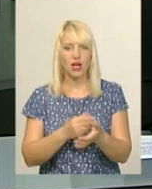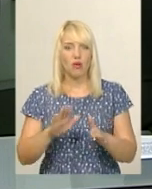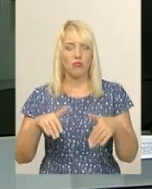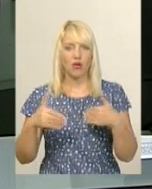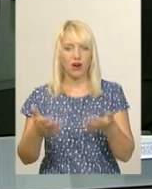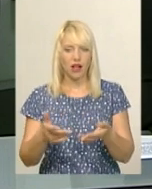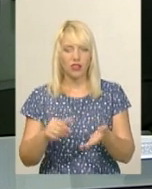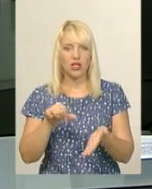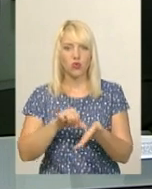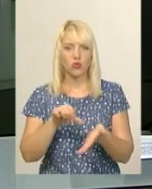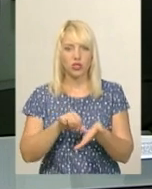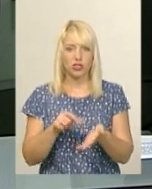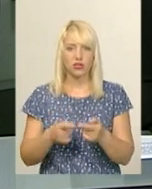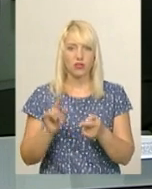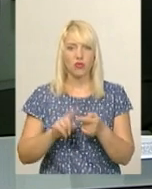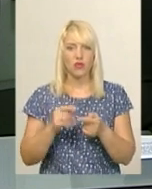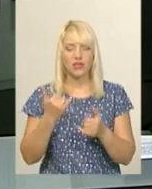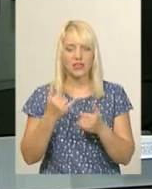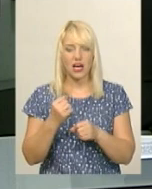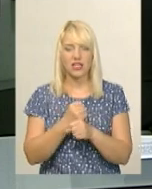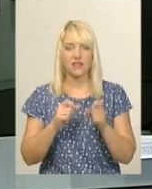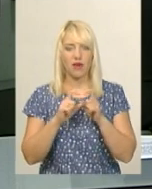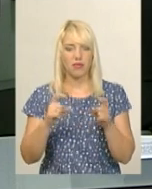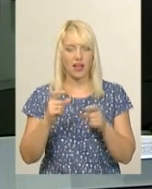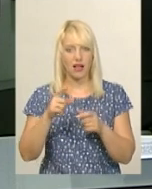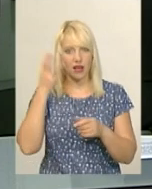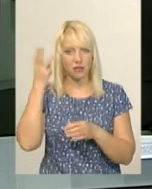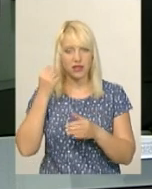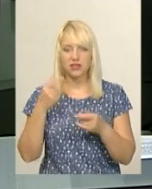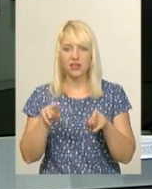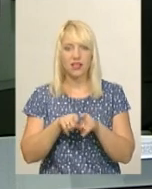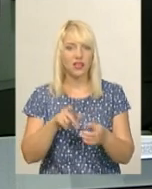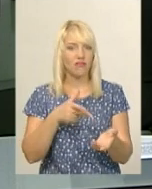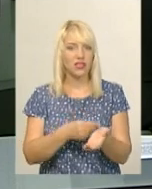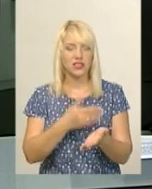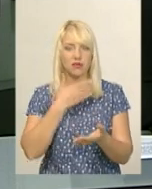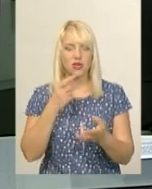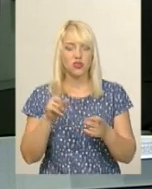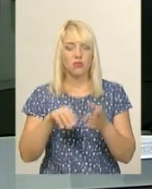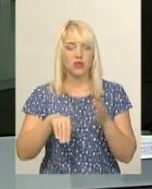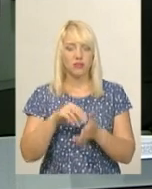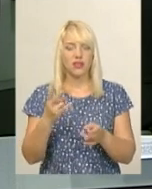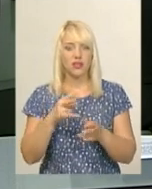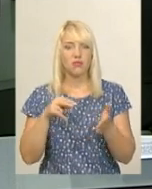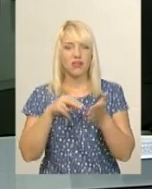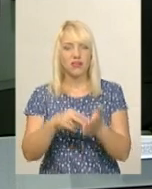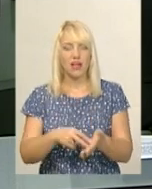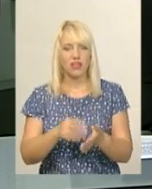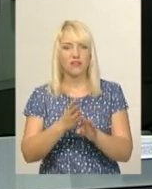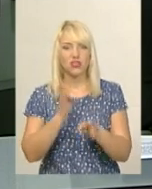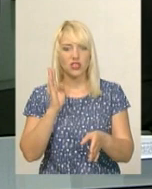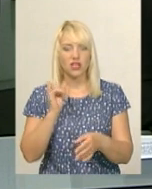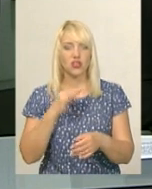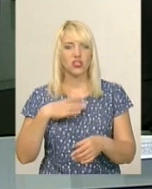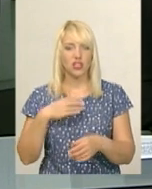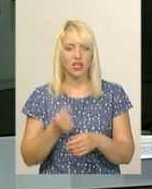педіатр. Зараз у хмельницьких аптеках цих вакцин немає. Аби їх придбати, необхідно ставати у чергу та чекати кілька місяців. Через це